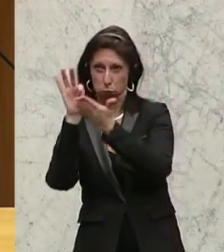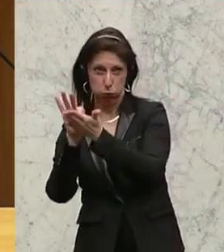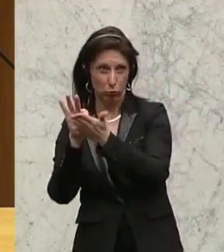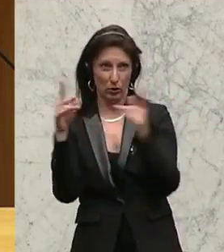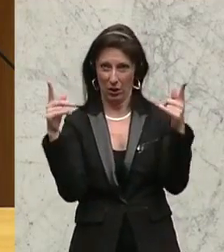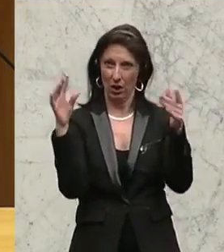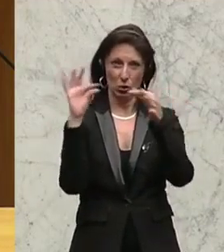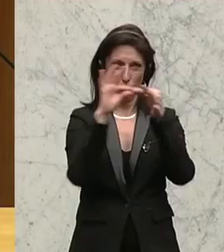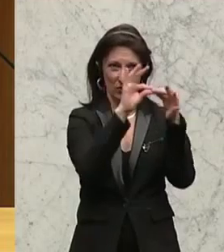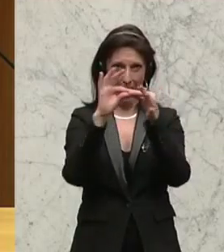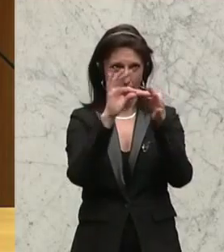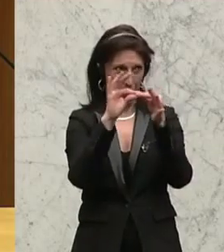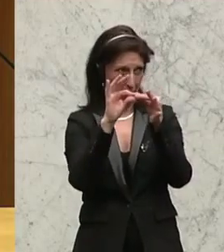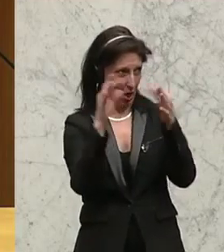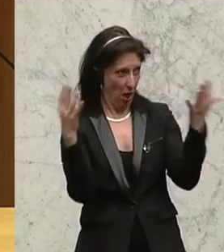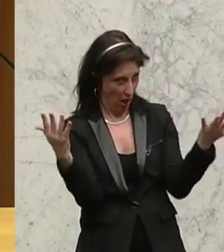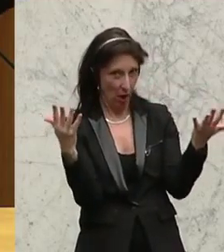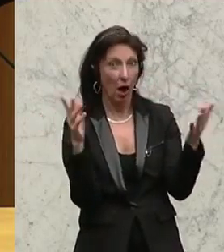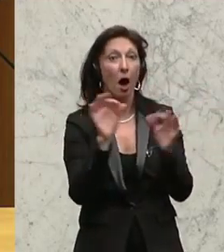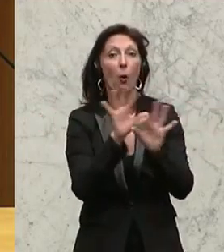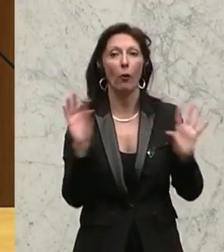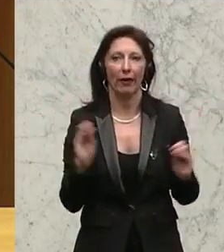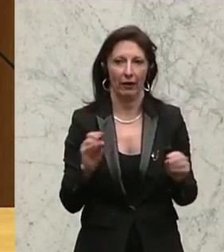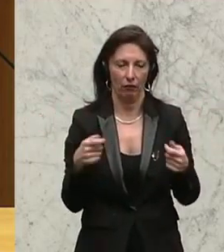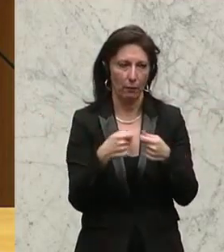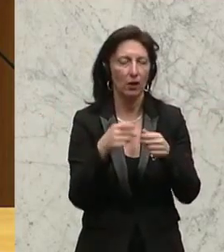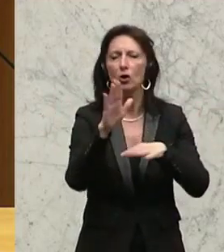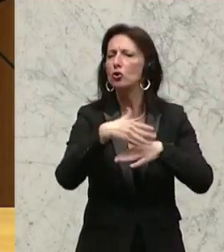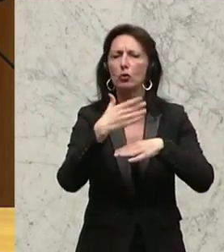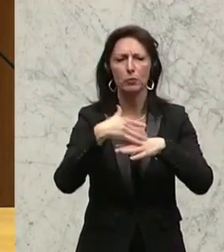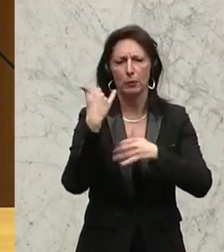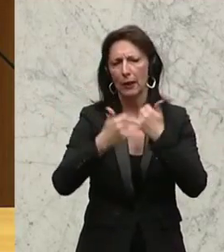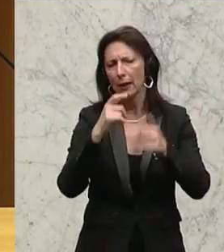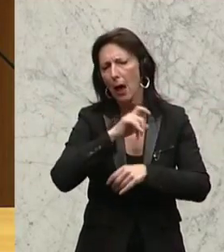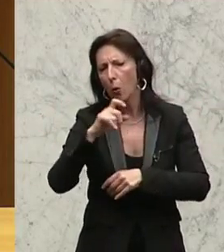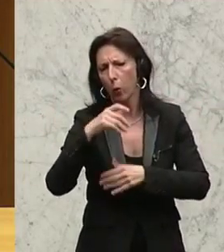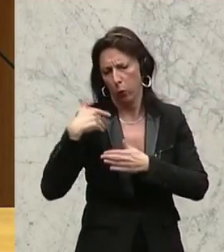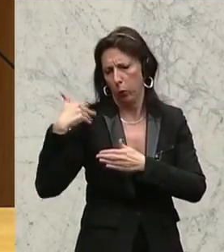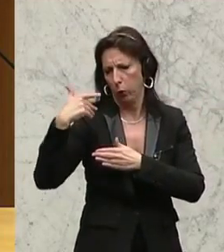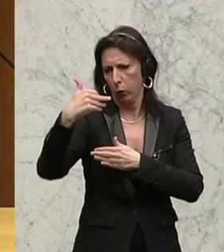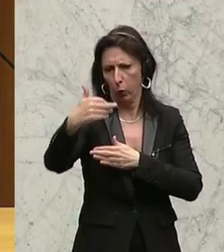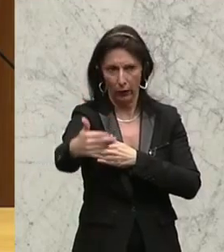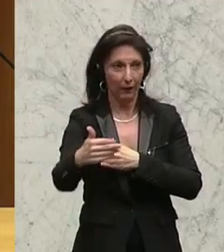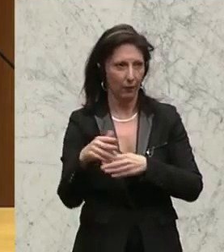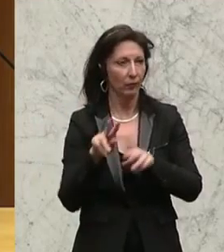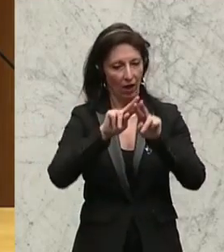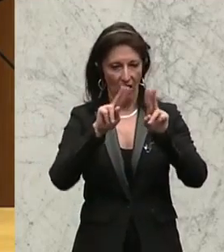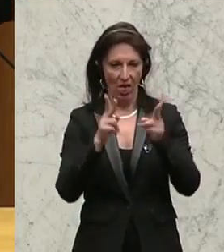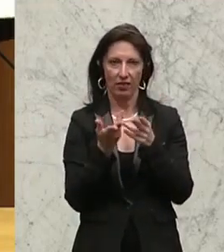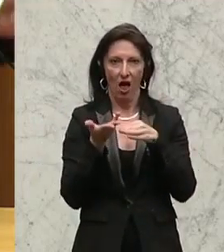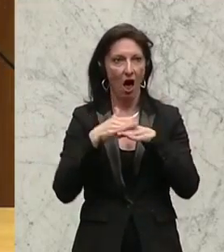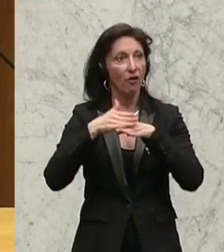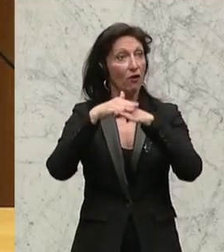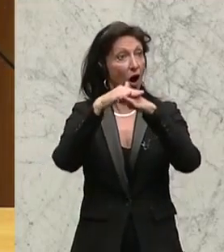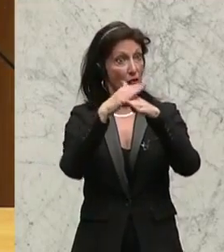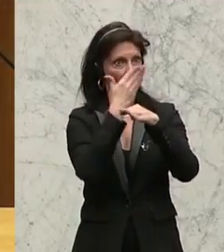bilden. Ein Beispiel, wir haben hier zum Beispiel im Laufe der Jahrhunderte die Entwicklung der Erderwärmung. Es wird immer wärmer,